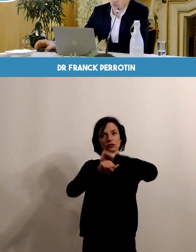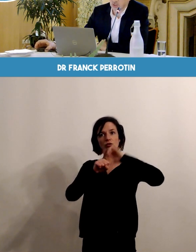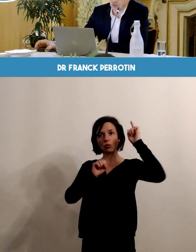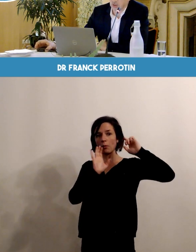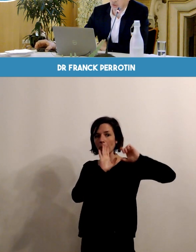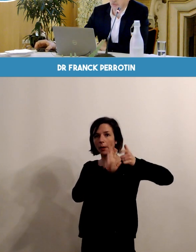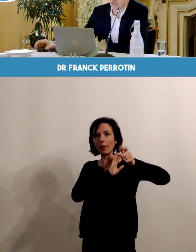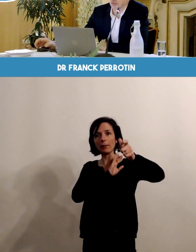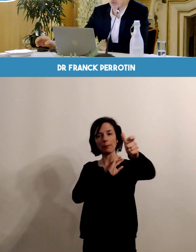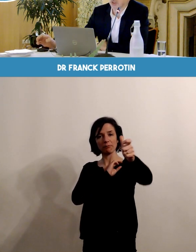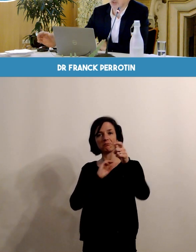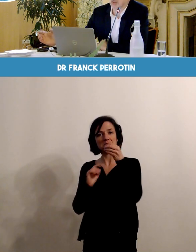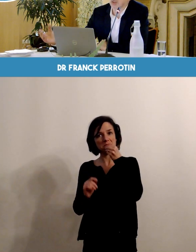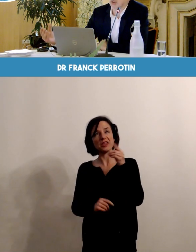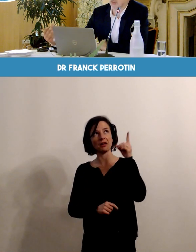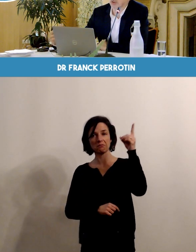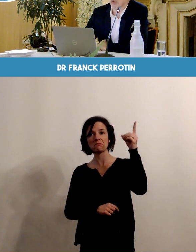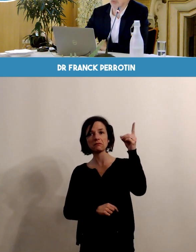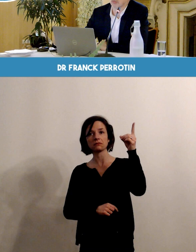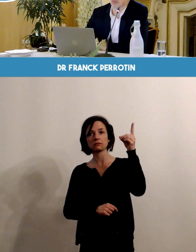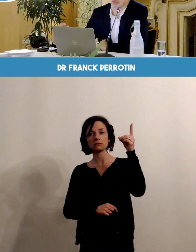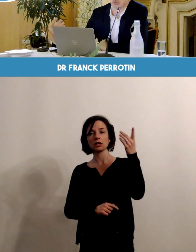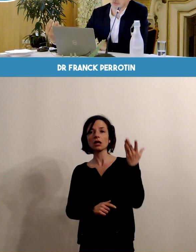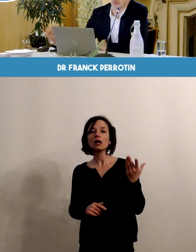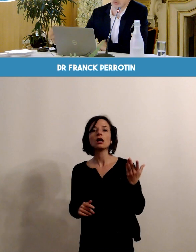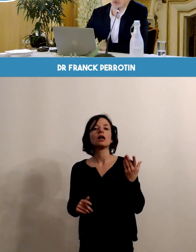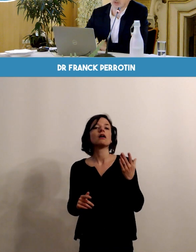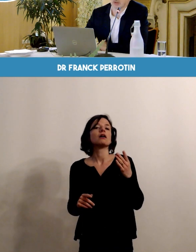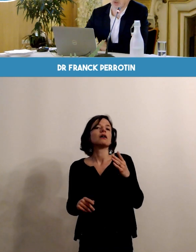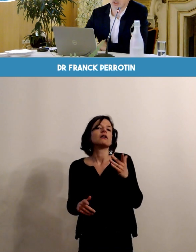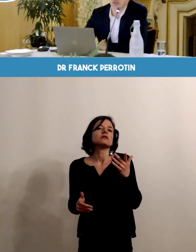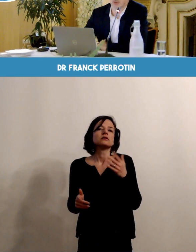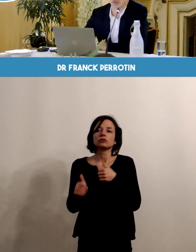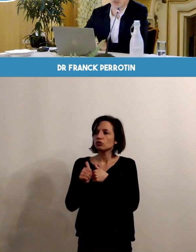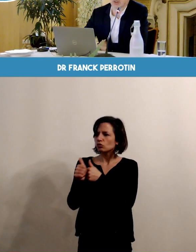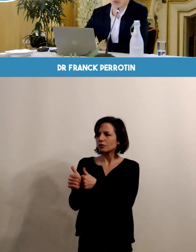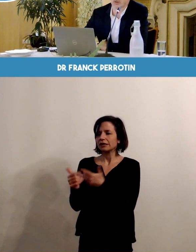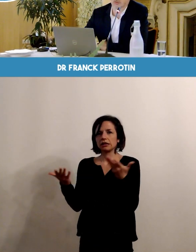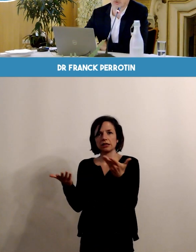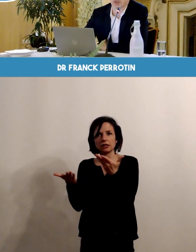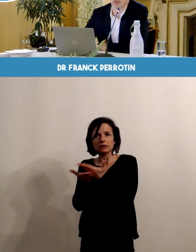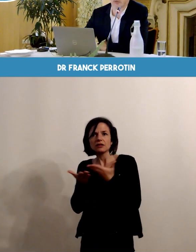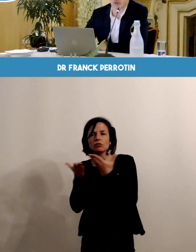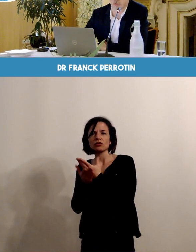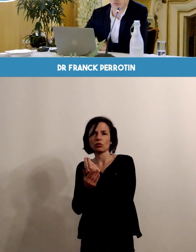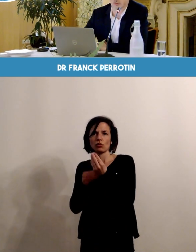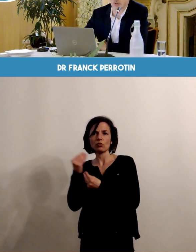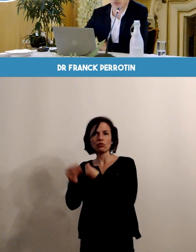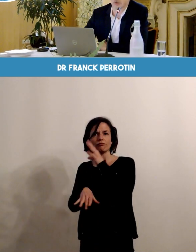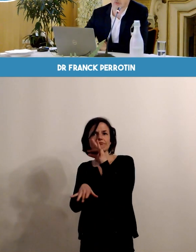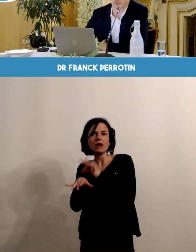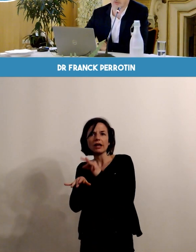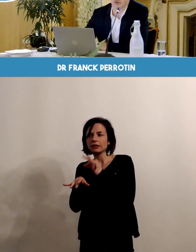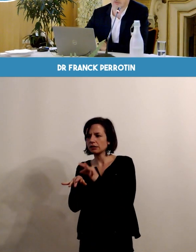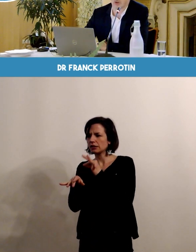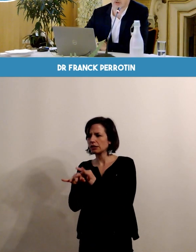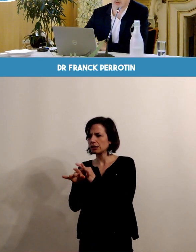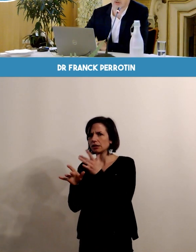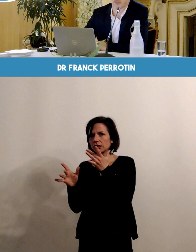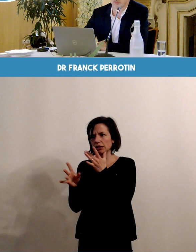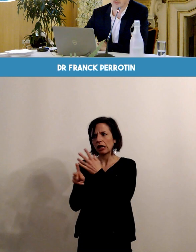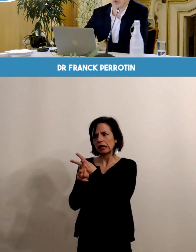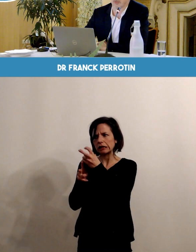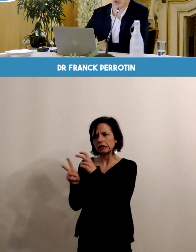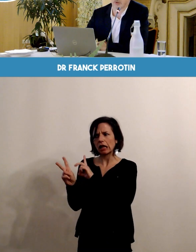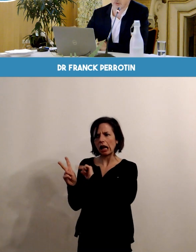conseille, en fonction de certaines situations, certaines maladies préexistantes ou certains facteurs de risque que peuvent avoir